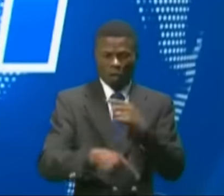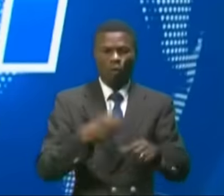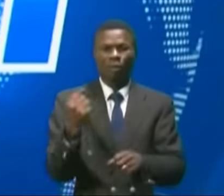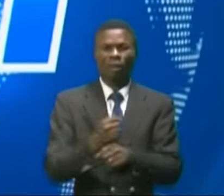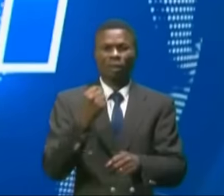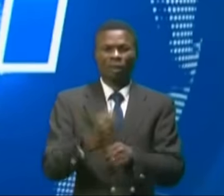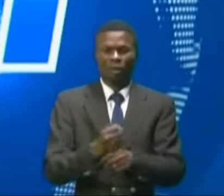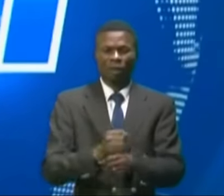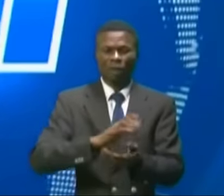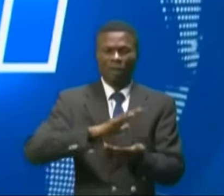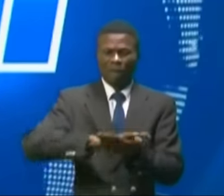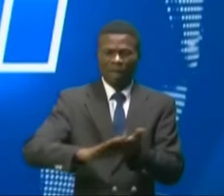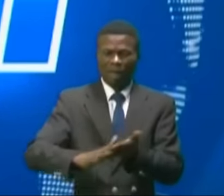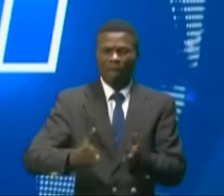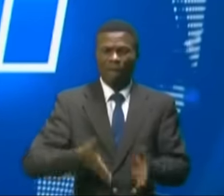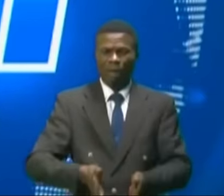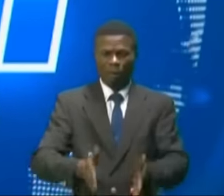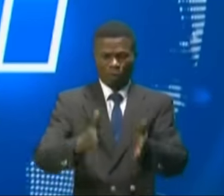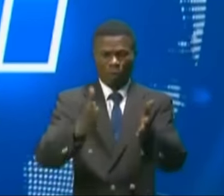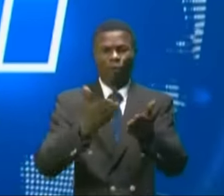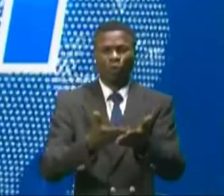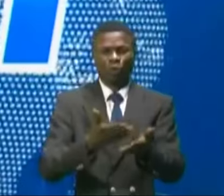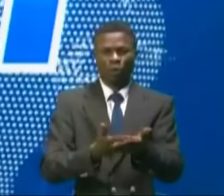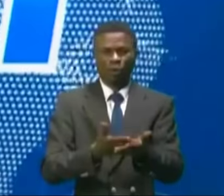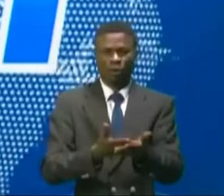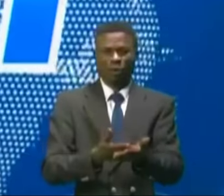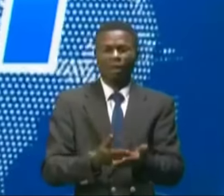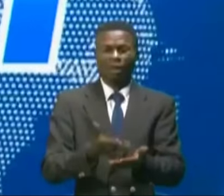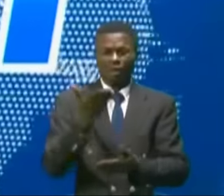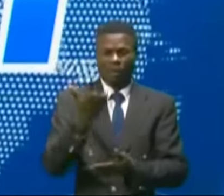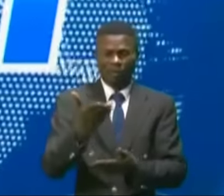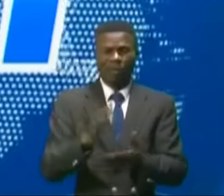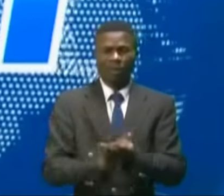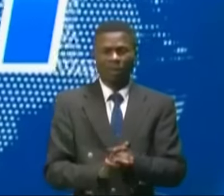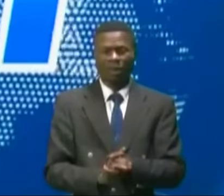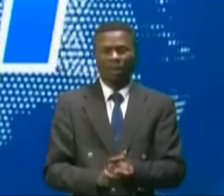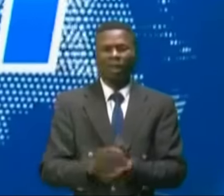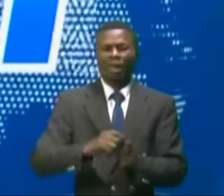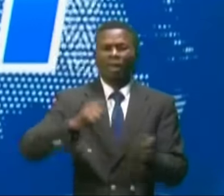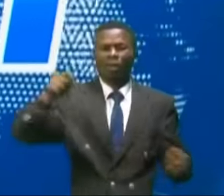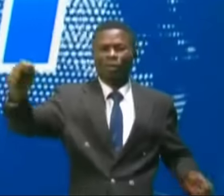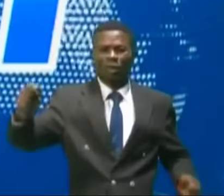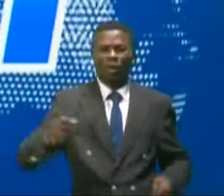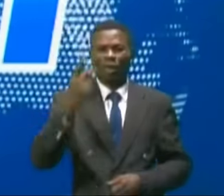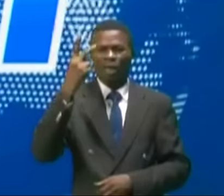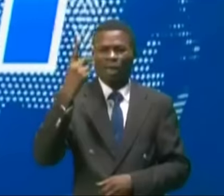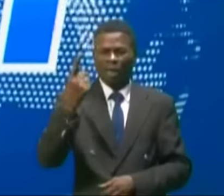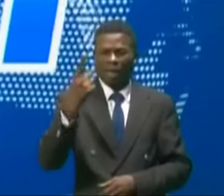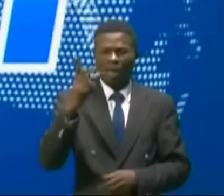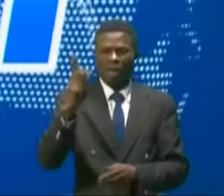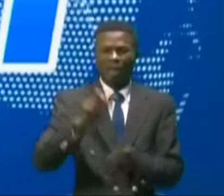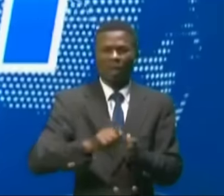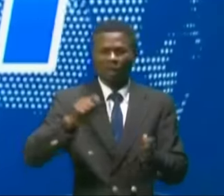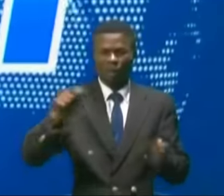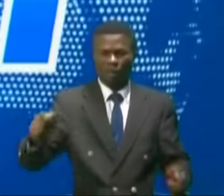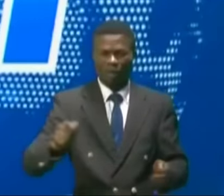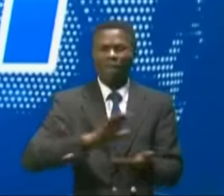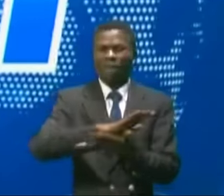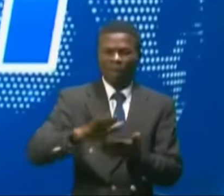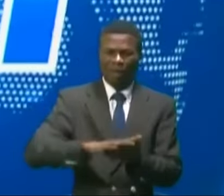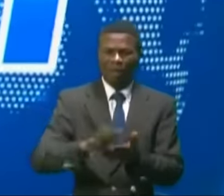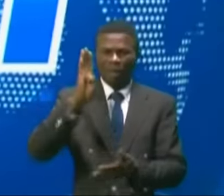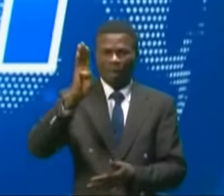travaux d'asphaltage de cet acteur en terre battue. C'est à venir d'une longueur de 1 km, 400 oeuvres de Betty